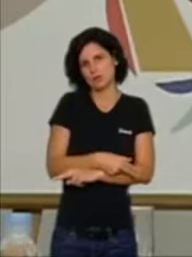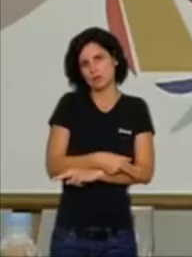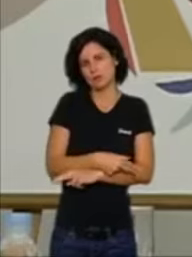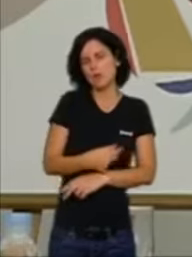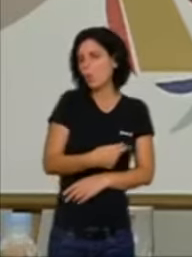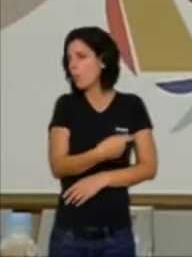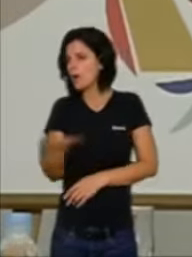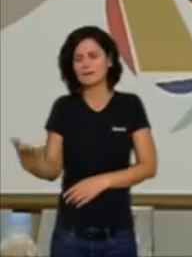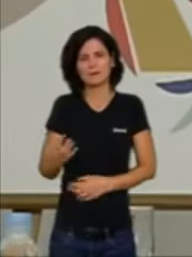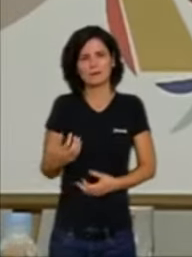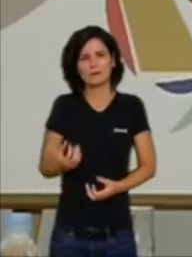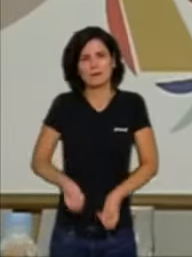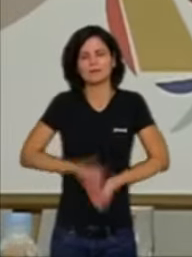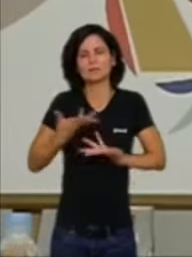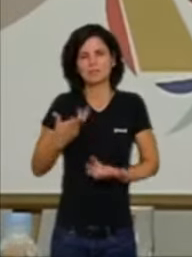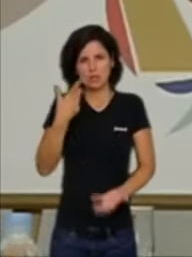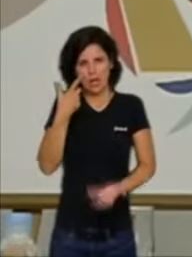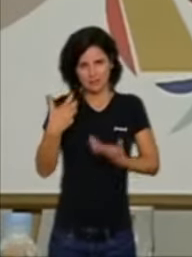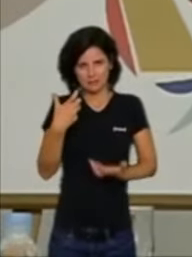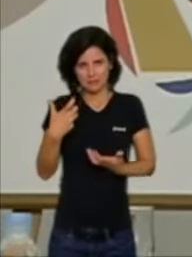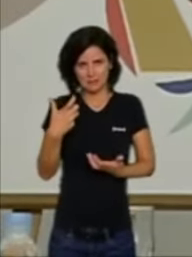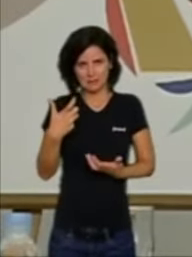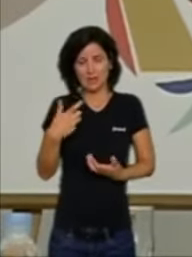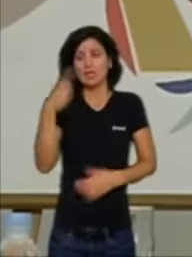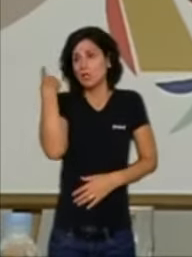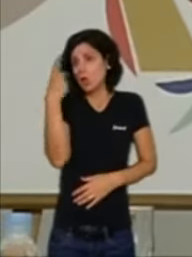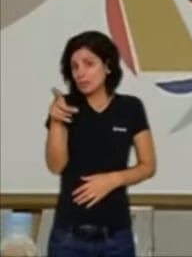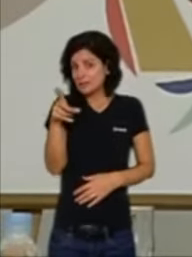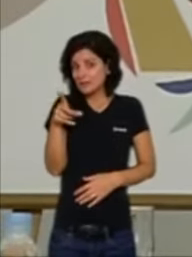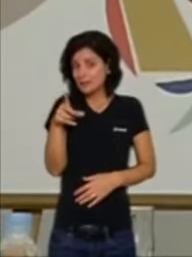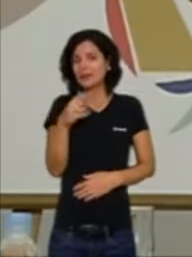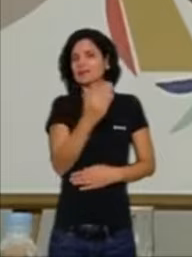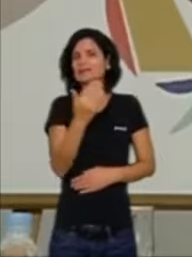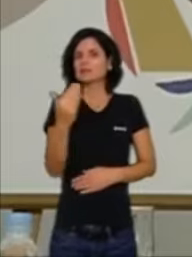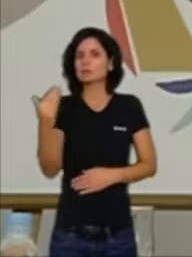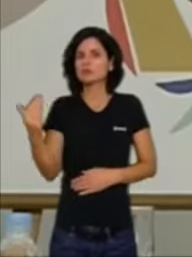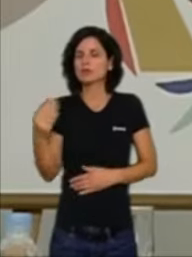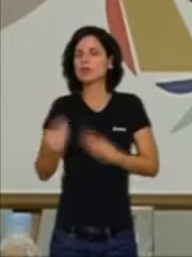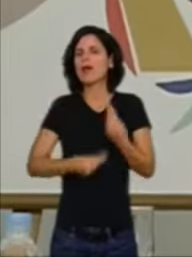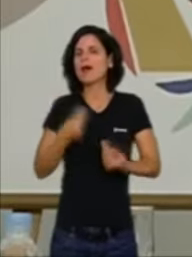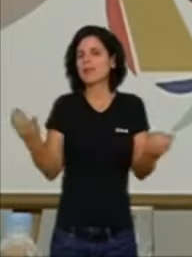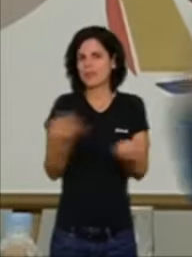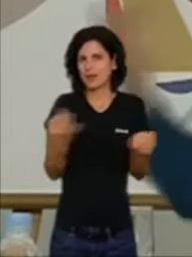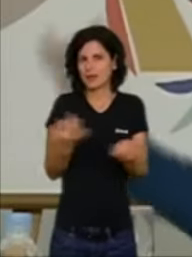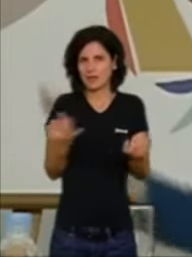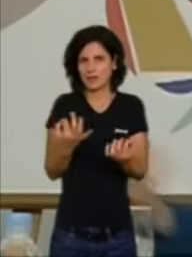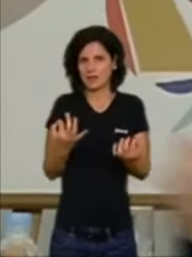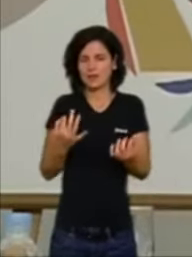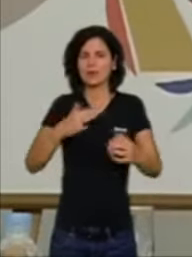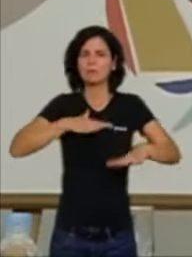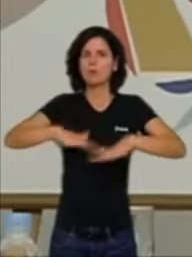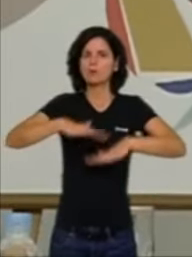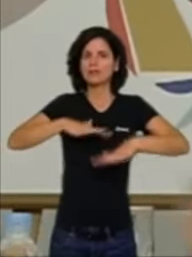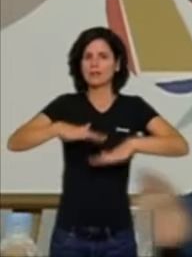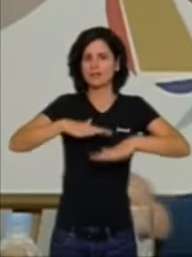Per el que sé, aquesta exposició el que fa és retratar una sèrie de mobilitzacions que s